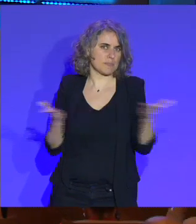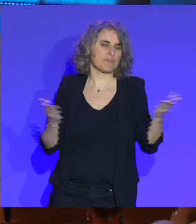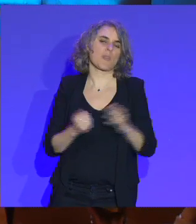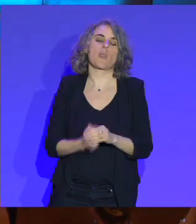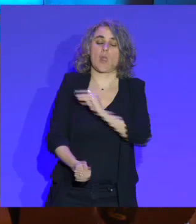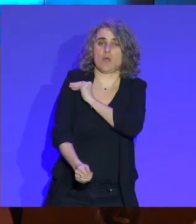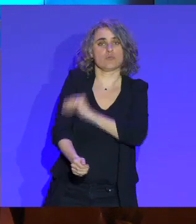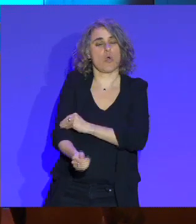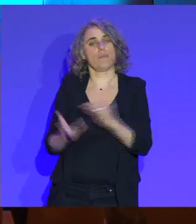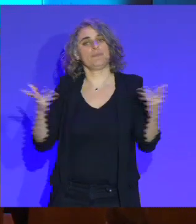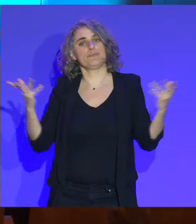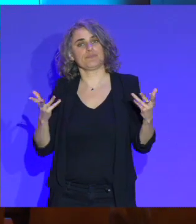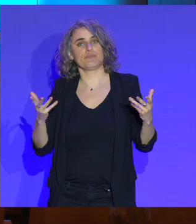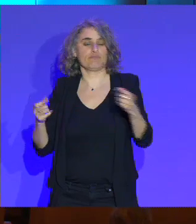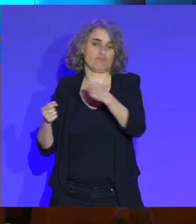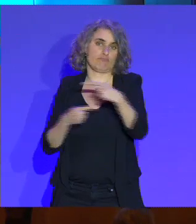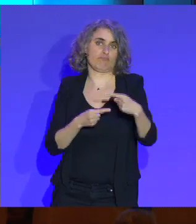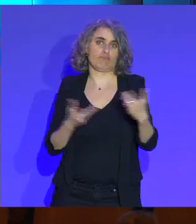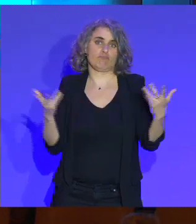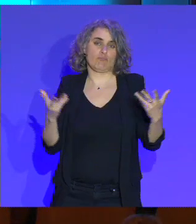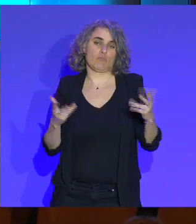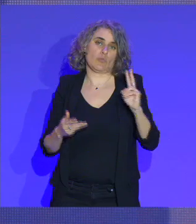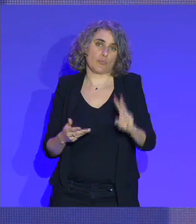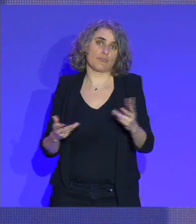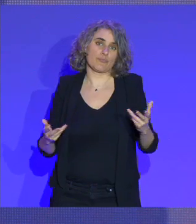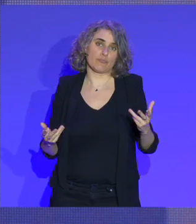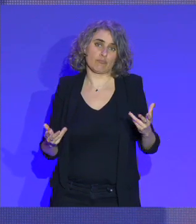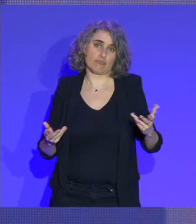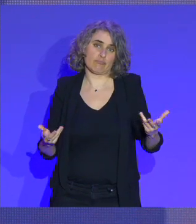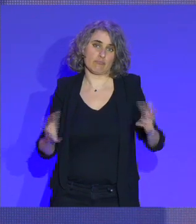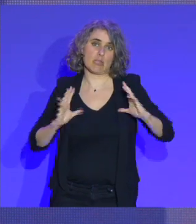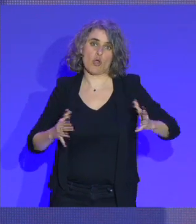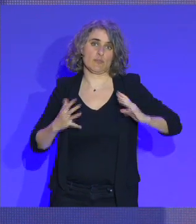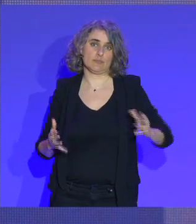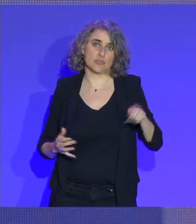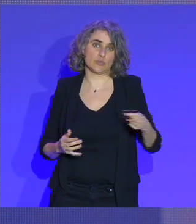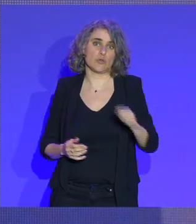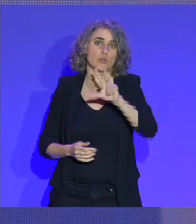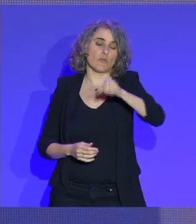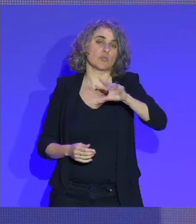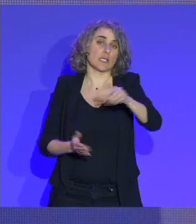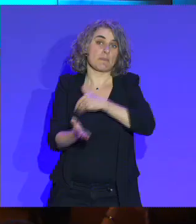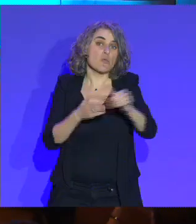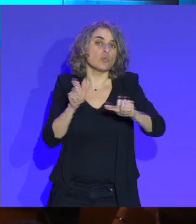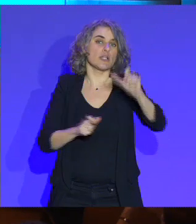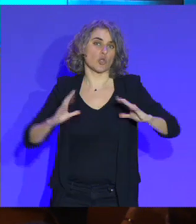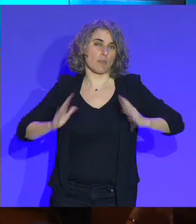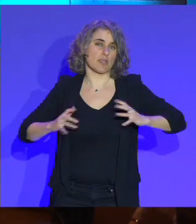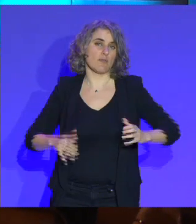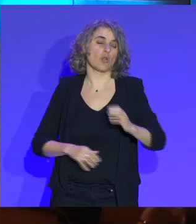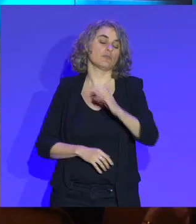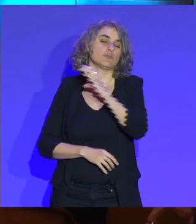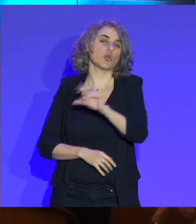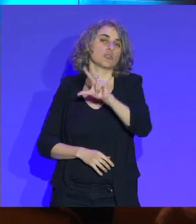Le sport, c'est aussi justement une grande partie de notre secteur qui fonctionne avec une grande partie de bénévoles, 3,5 millions, 150 000 clubs,